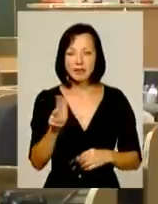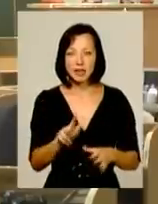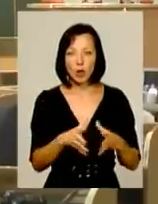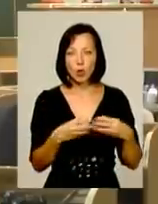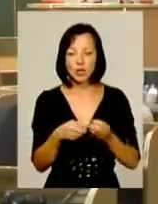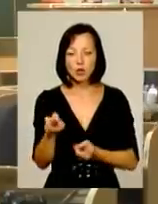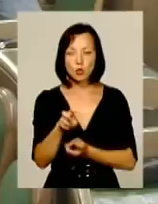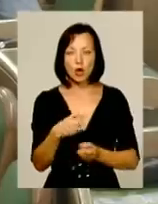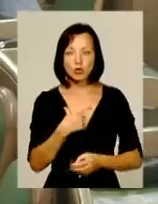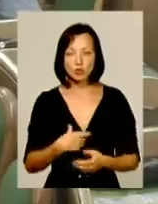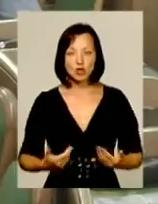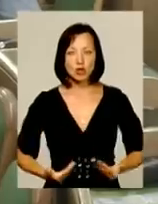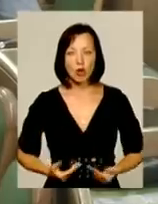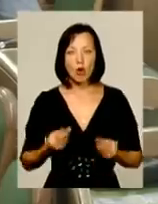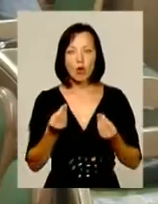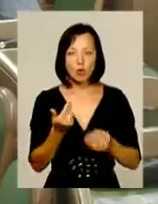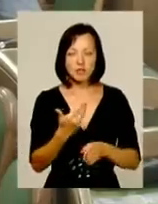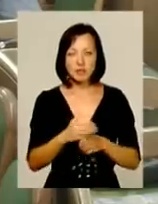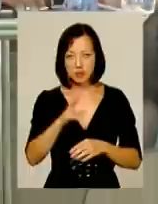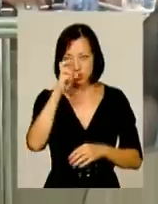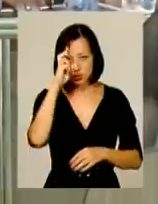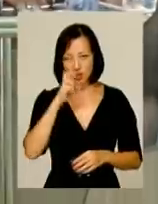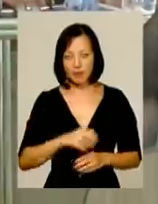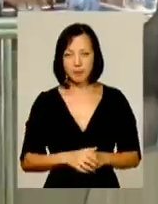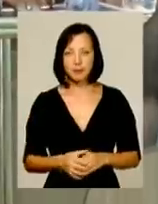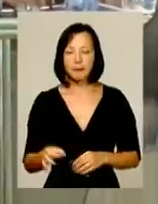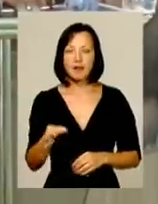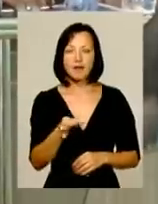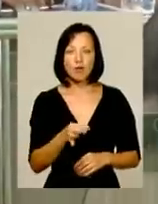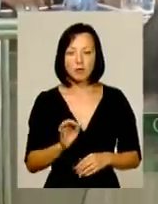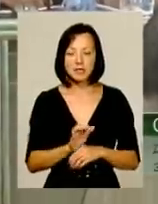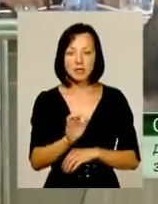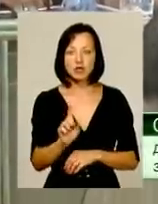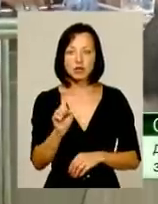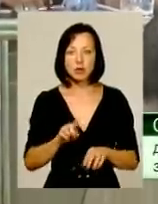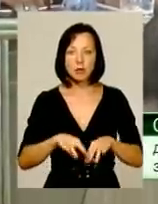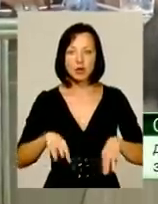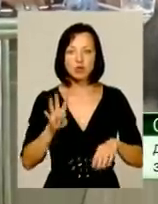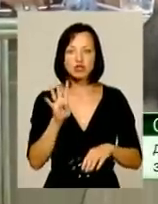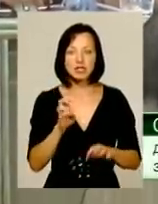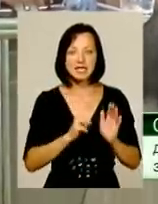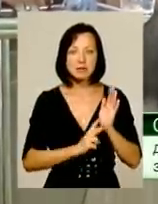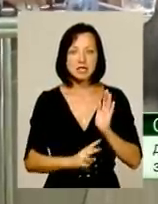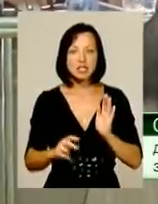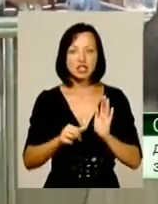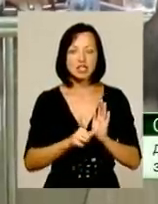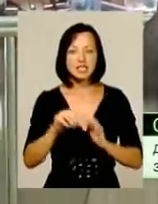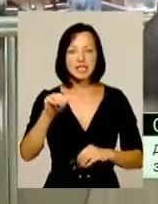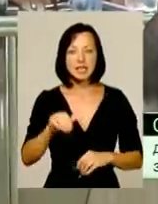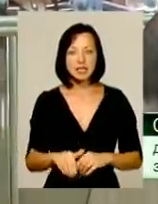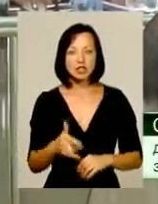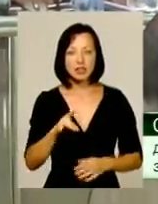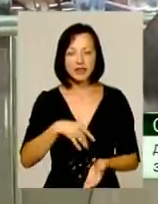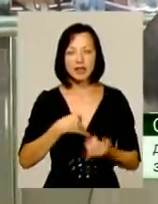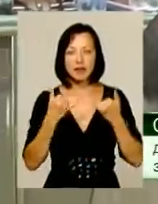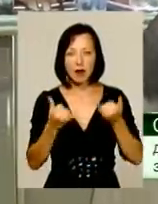підшукують собі житло, гроші на яке виділила держава. В область надійшло 1 мільйон 476 тисяч 600 гривень для